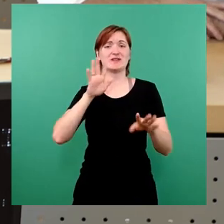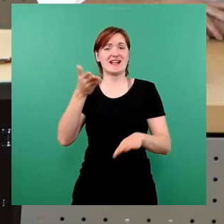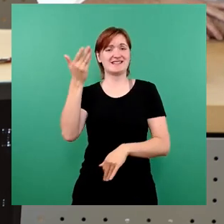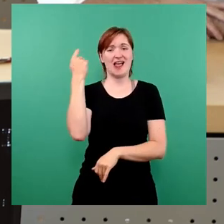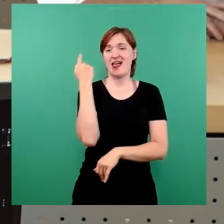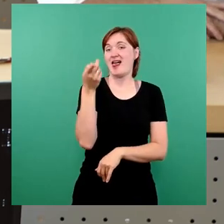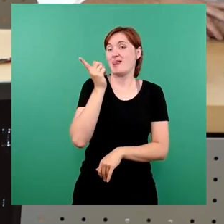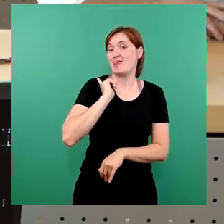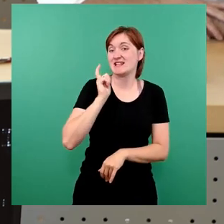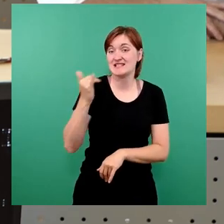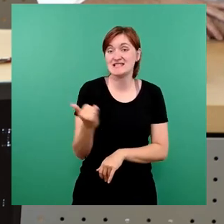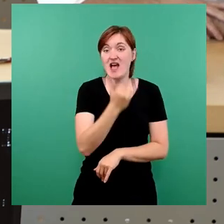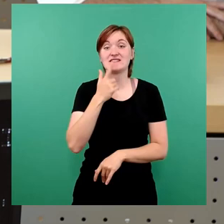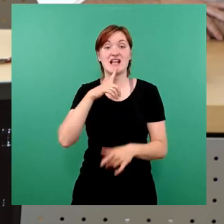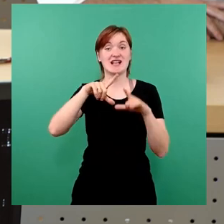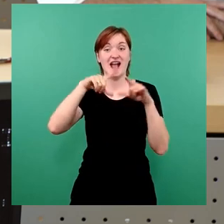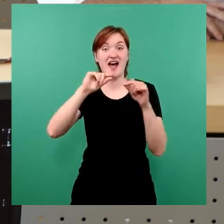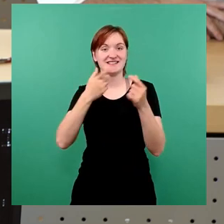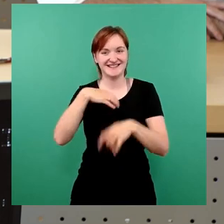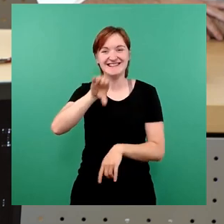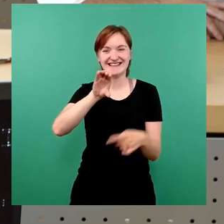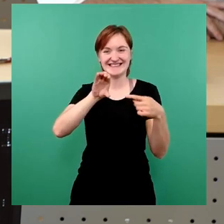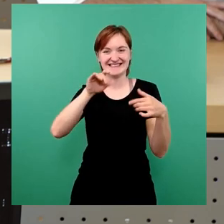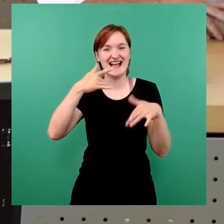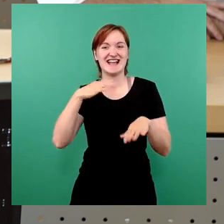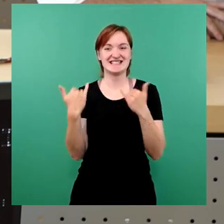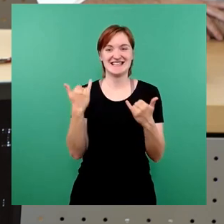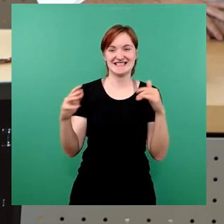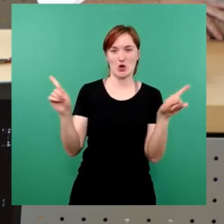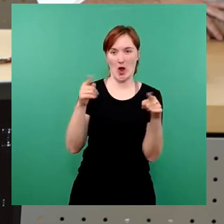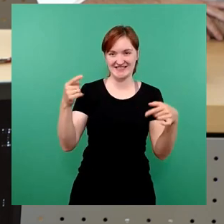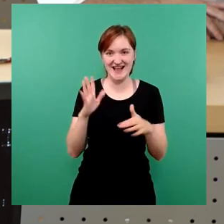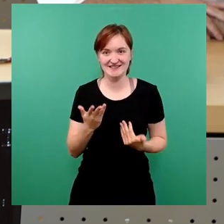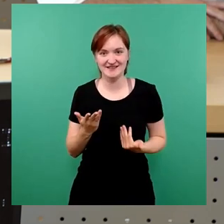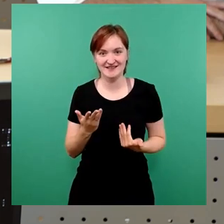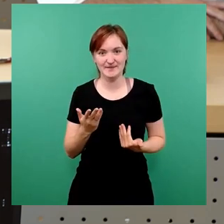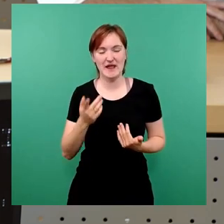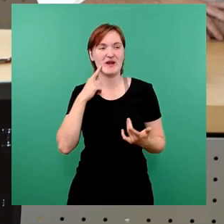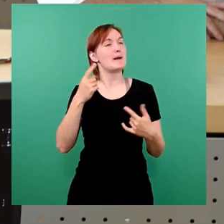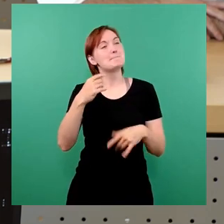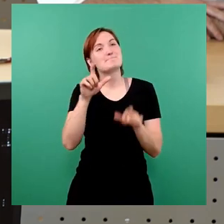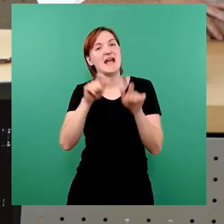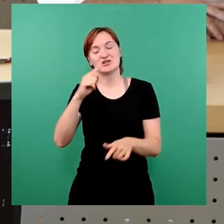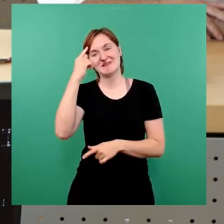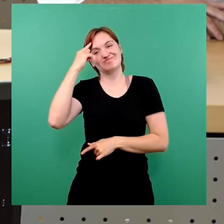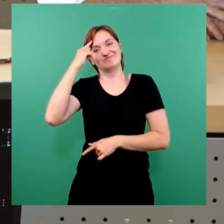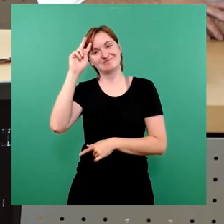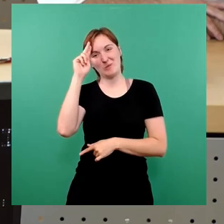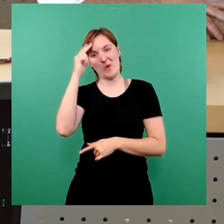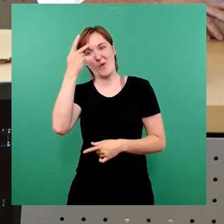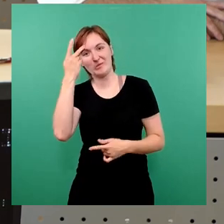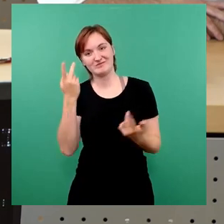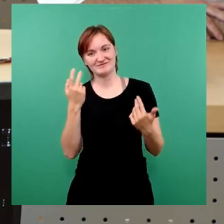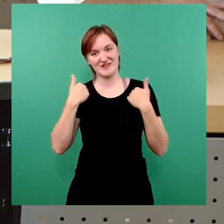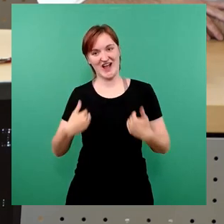können. Da gab es dann sehr viele Veranstaltungen. Das hat was mit den Leuten gemacht. Und jeder, der mit Veranstaltungen zu tun hat, kennt genau das. Und